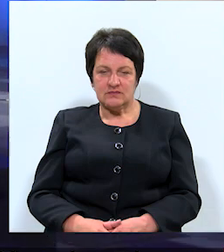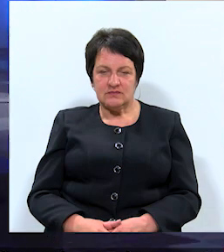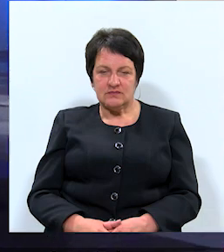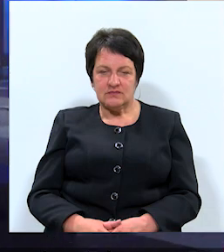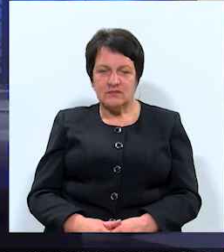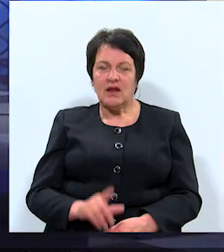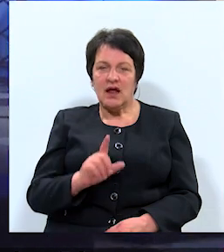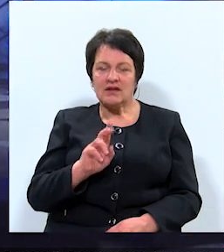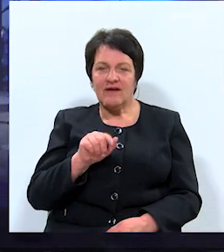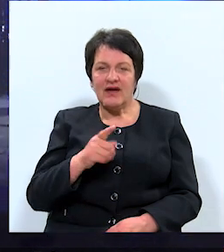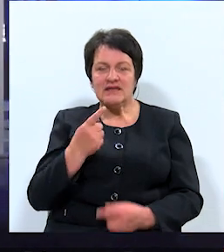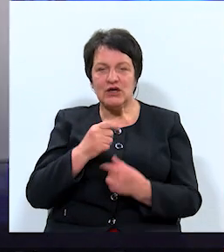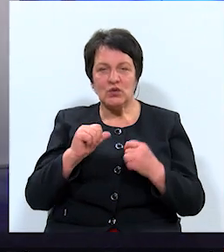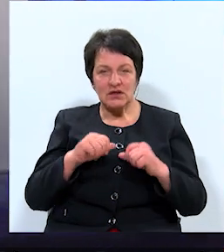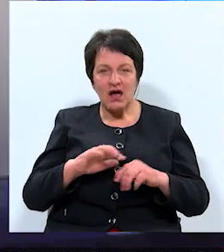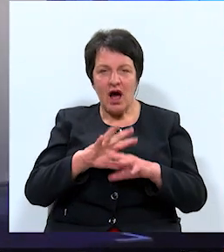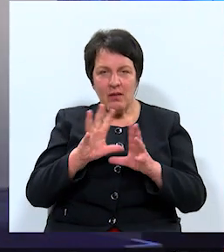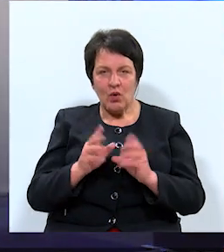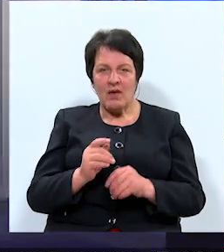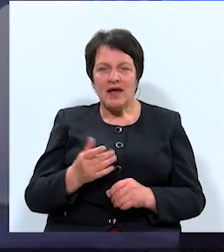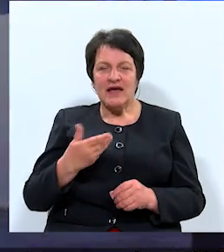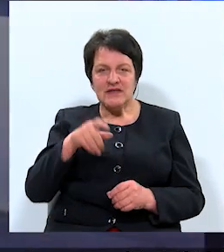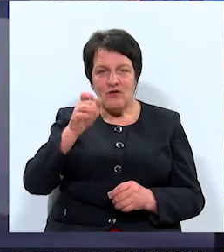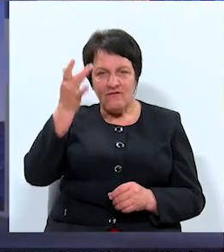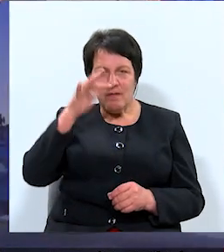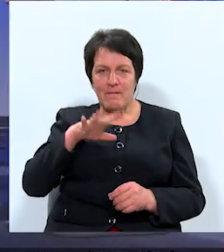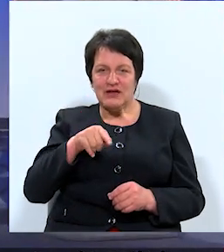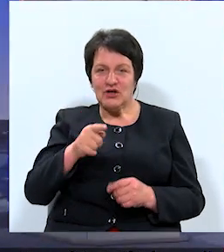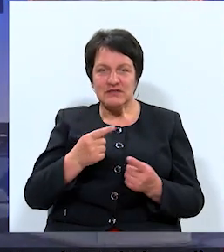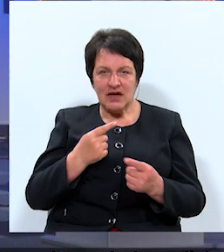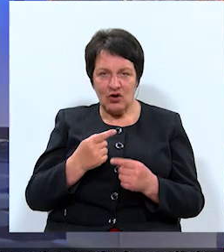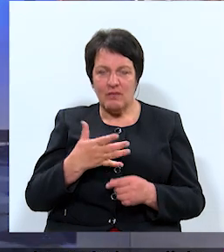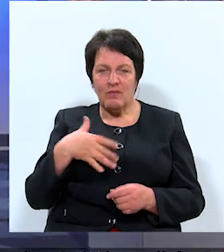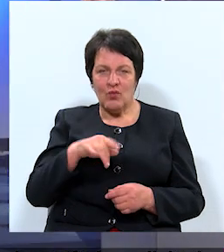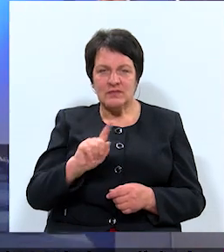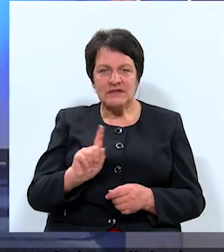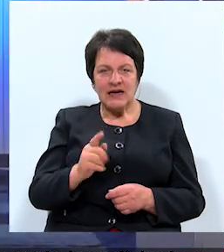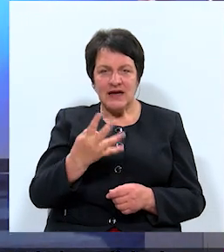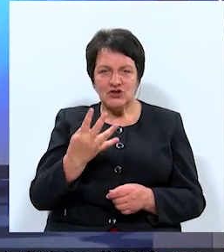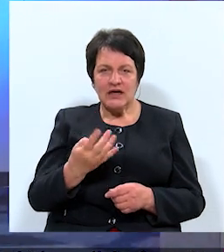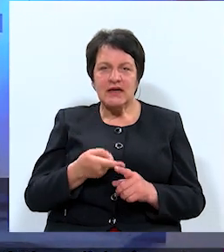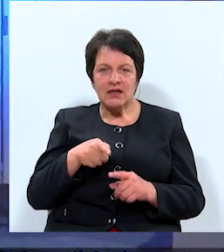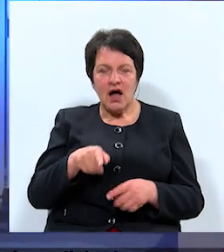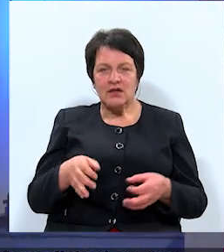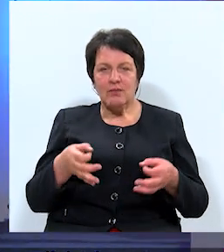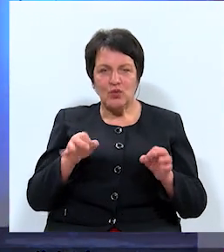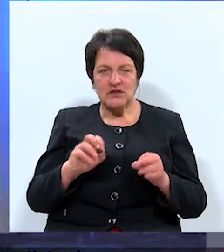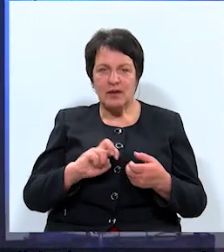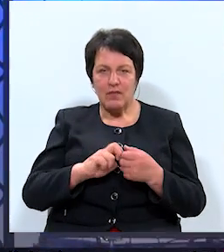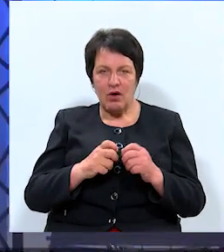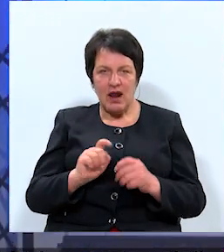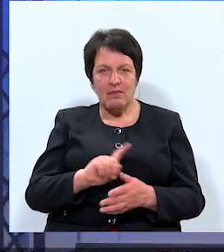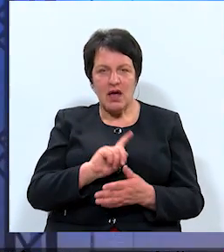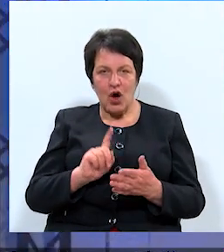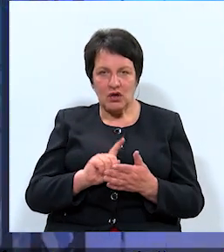RTV ziņdienās capkopoja iedzīvotāju viedokļus pēc visām šīm sarunām un mums ir četri tādi būtiski problēma